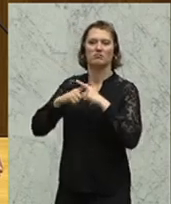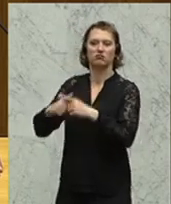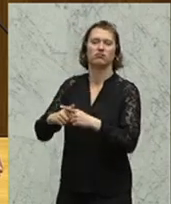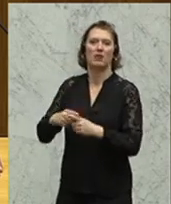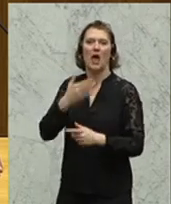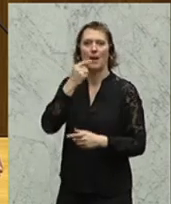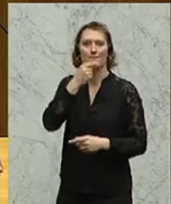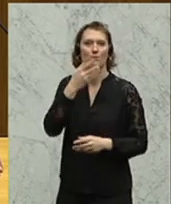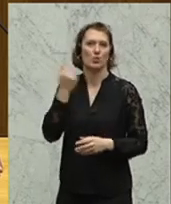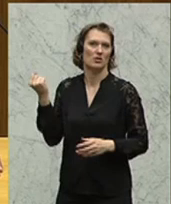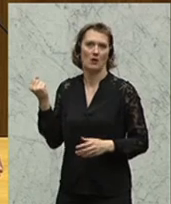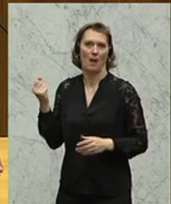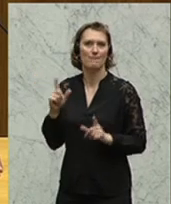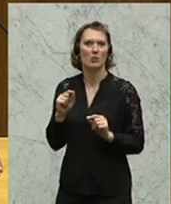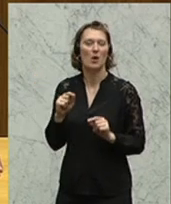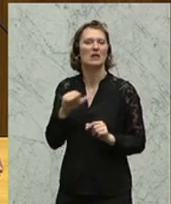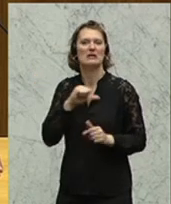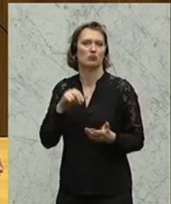Wirten und andererseits der Konsumenten.